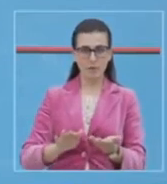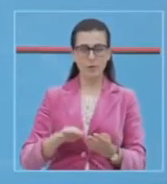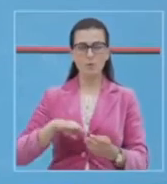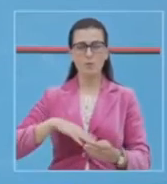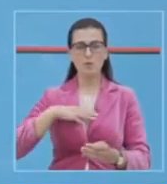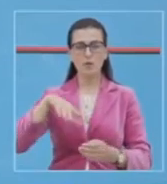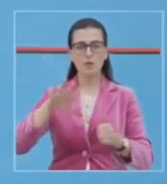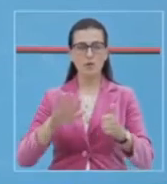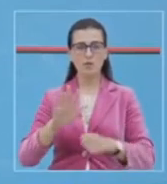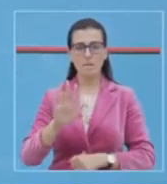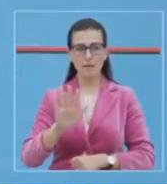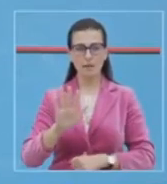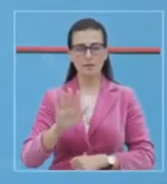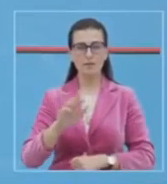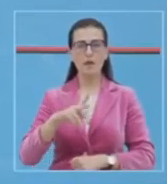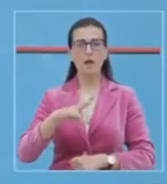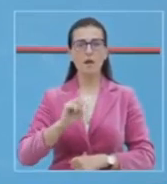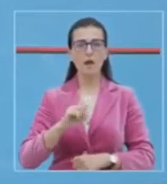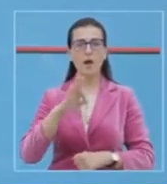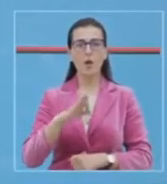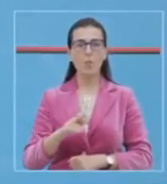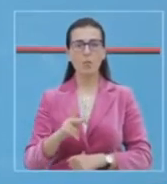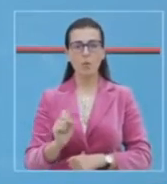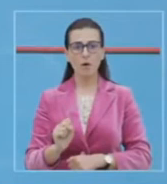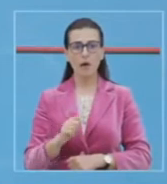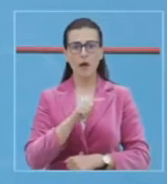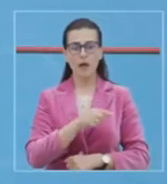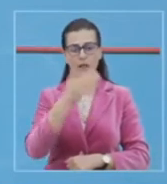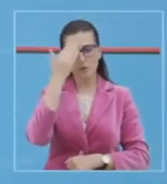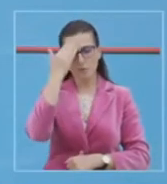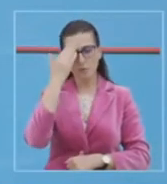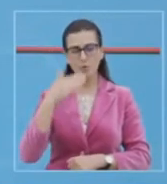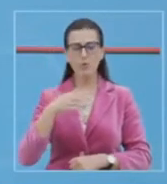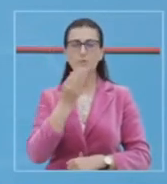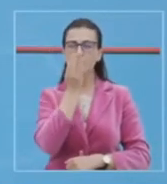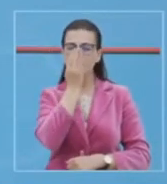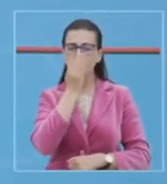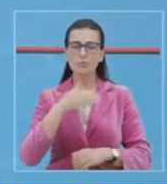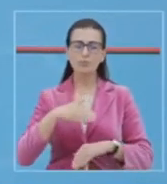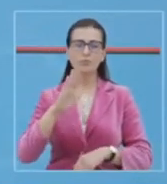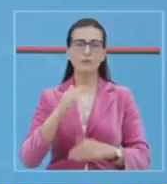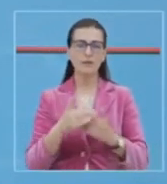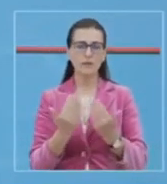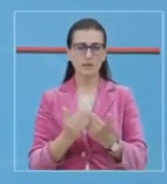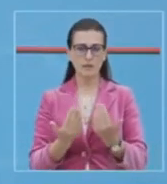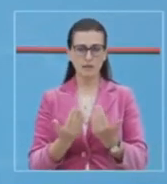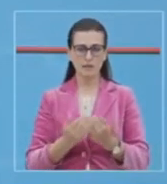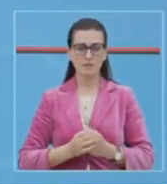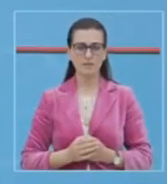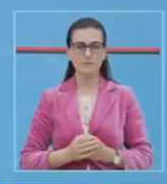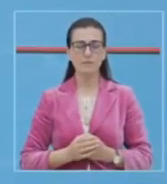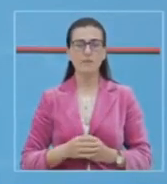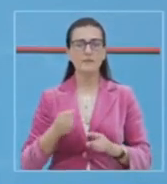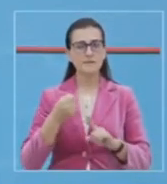68 vjeç nga Puka, i cili vuante nga spok dhe ishte në gjëndjetërën, i intubuar prej disa ditërsh.